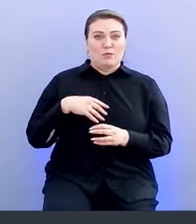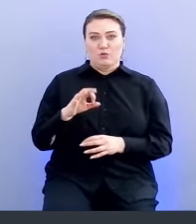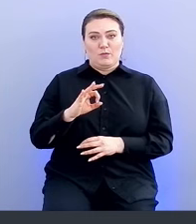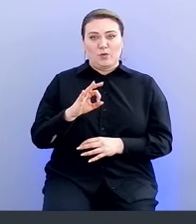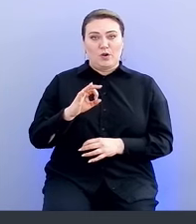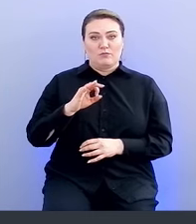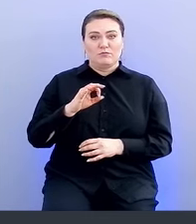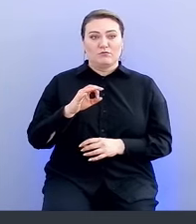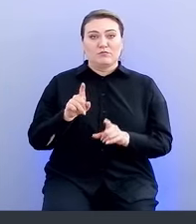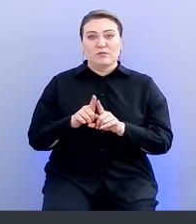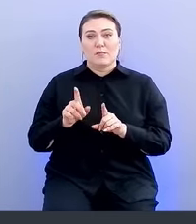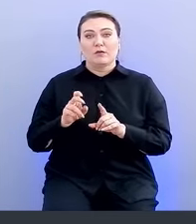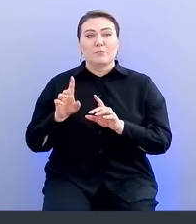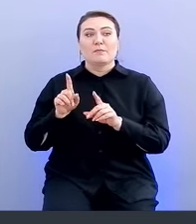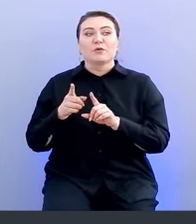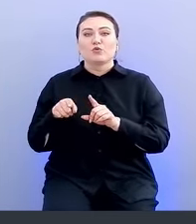дедублицируется.